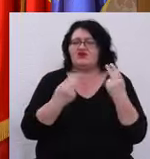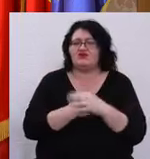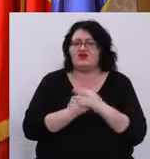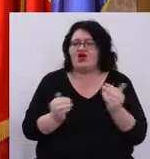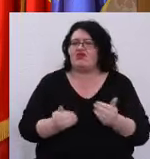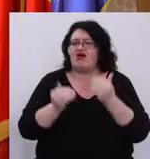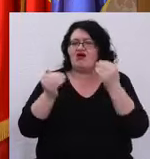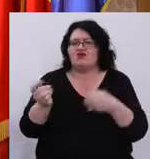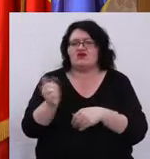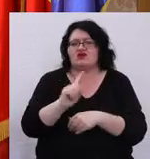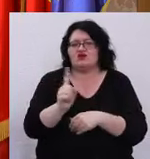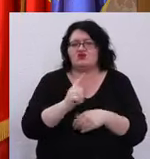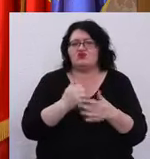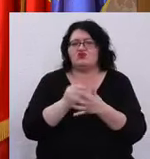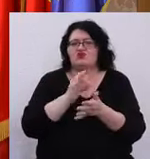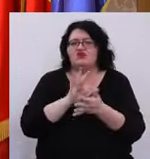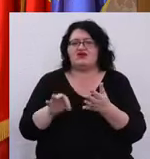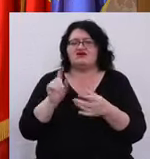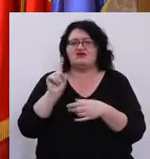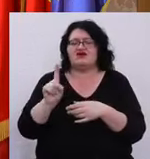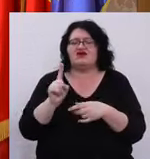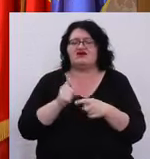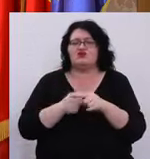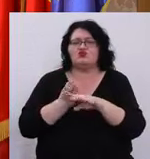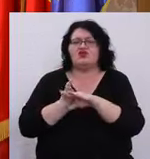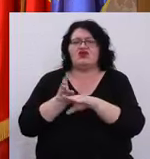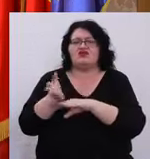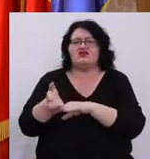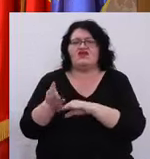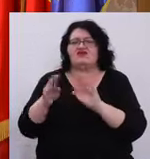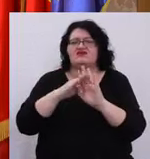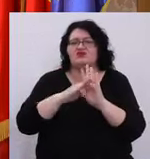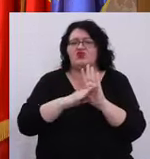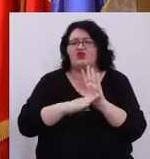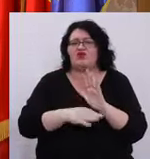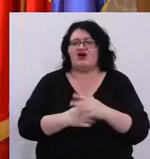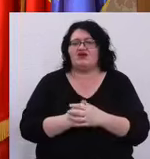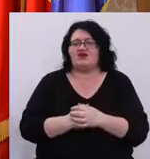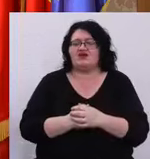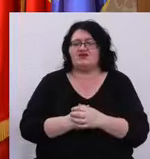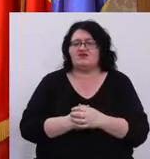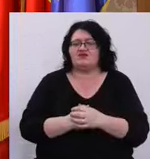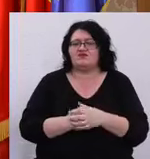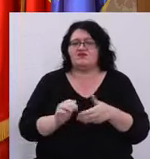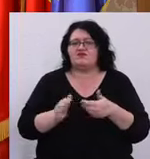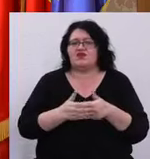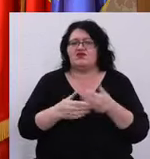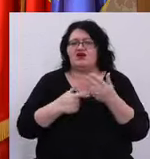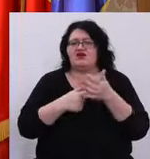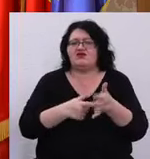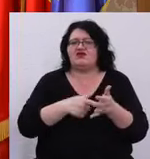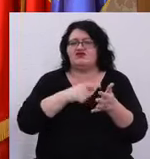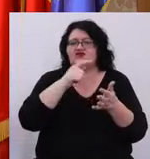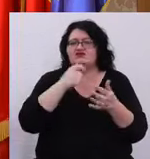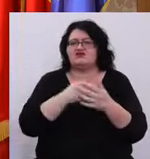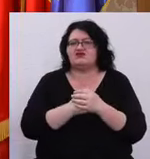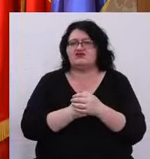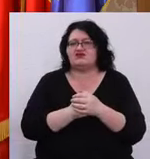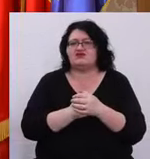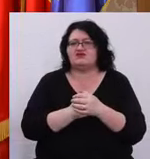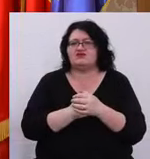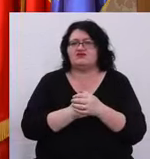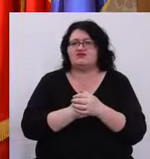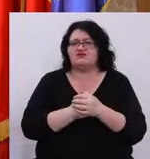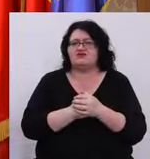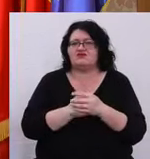de a nu amâna prezentarea lor și eventualele intervenții programate. Pe lângă acest proiect POIM, după cum